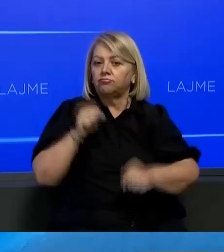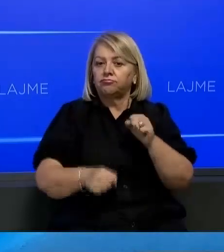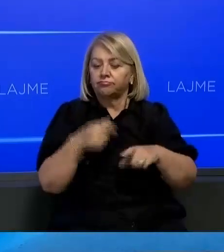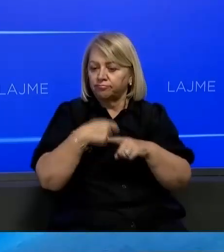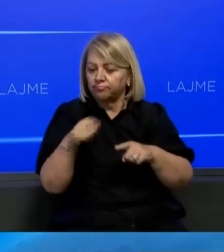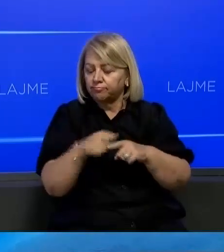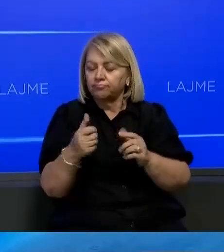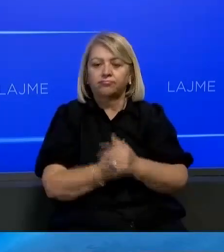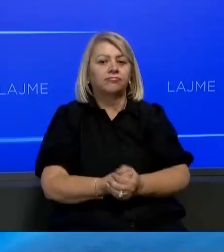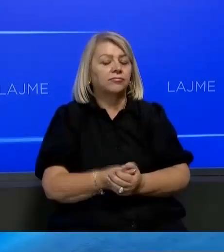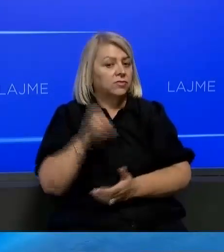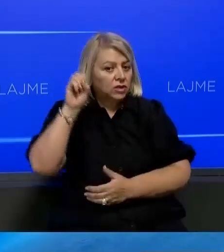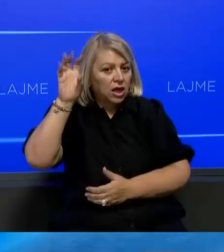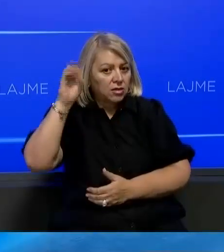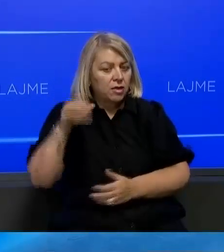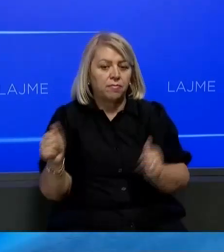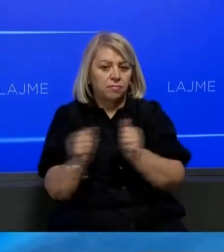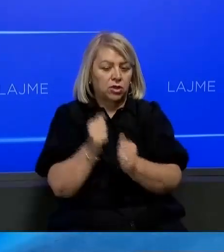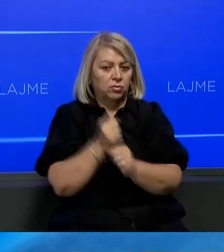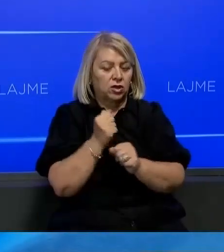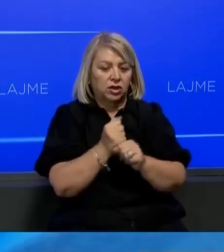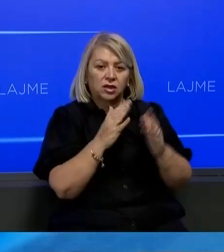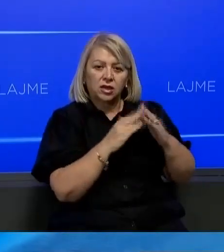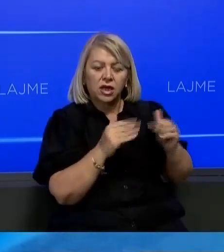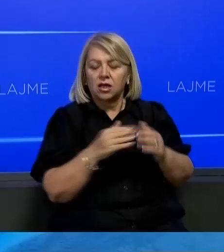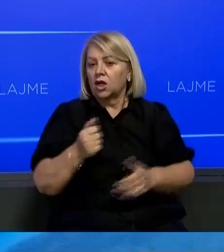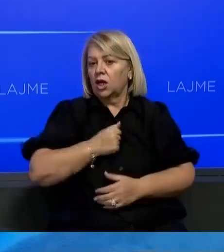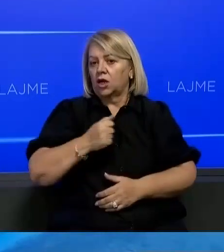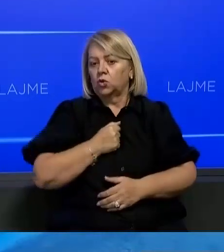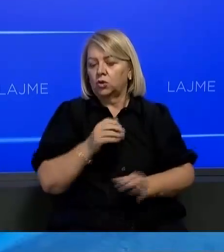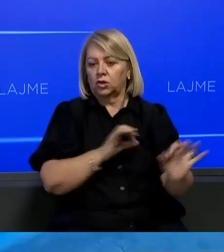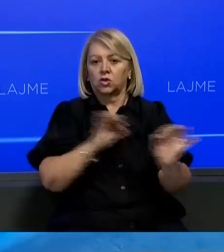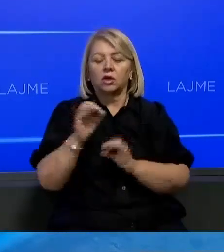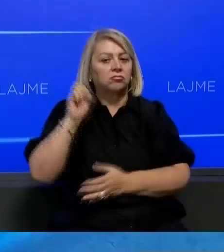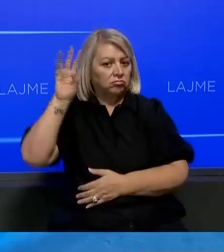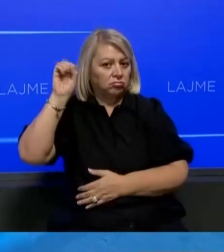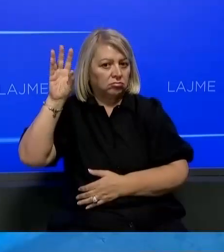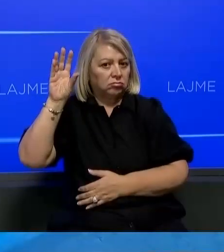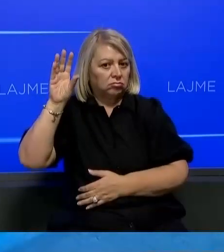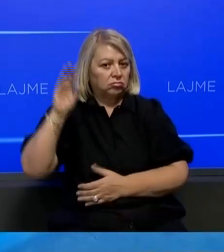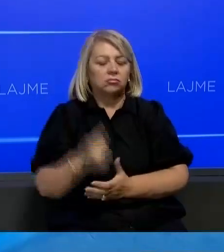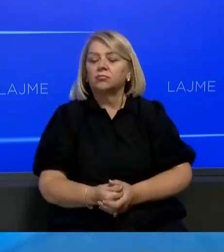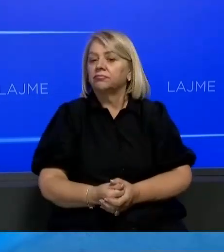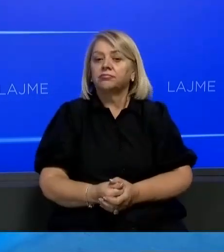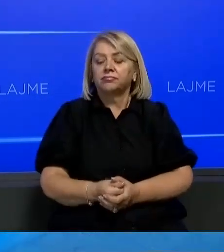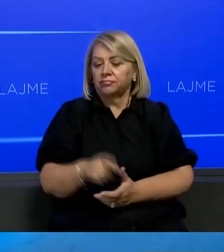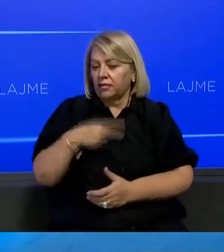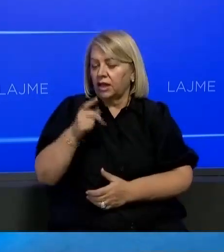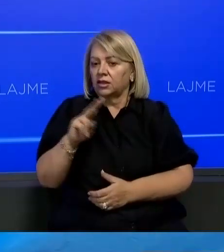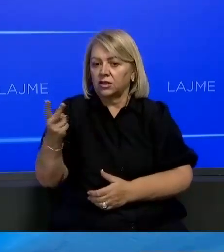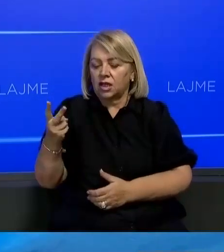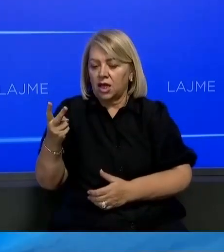masat e eficiencës e energjisë dhe bashkëpunimit rajonal për të garantuar sigurin e furnizimit me energi elektrike. Me fjal të tjera,